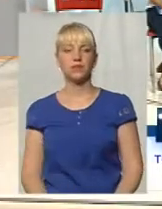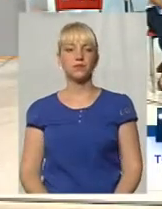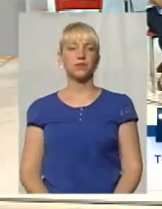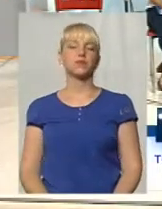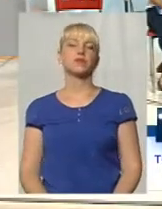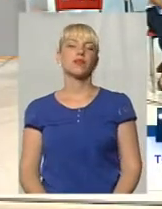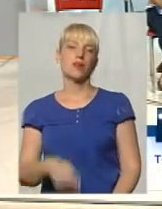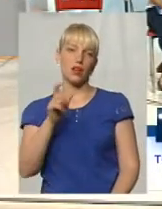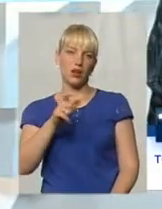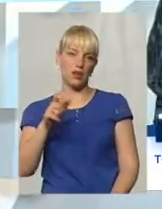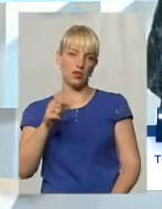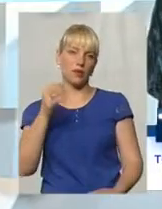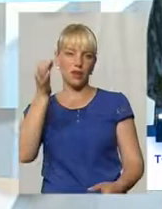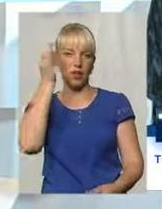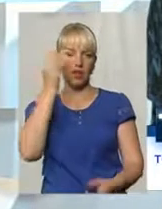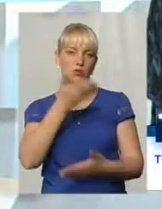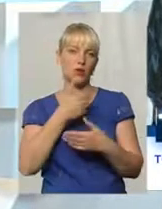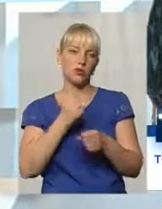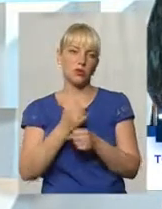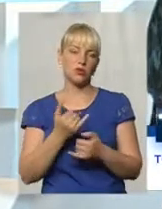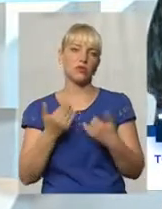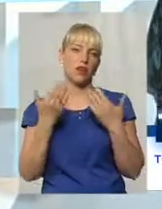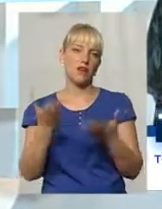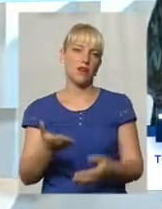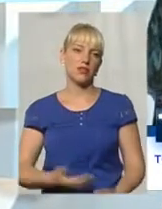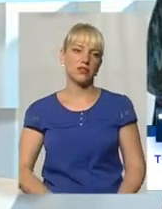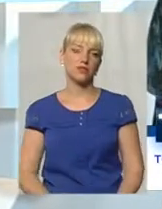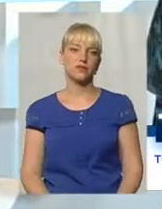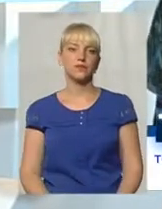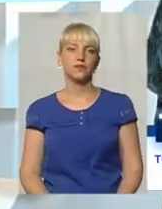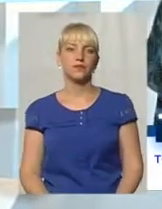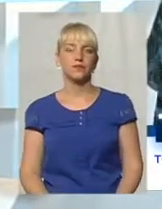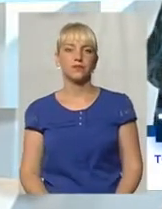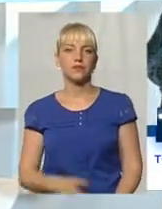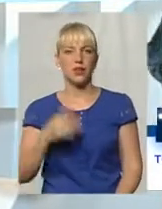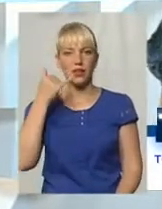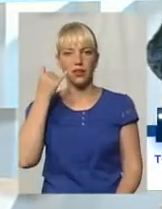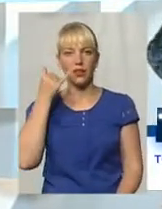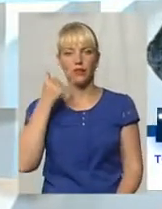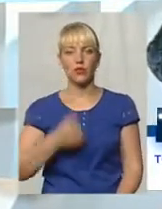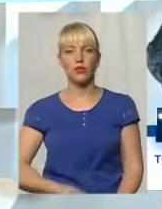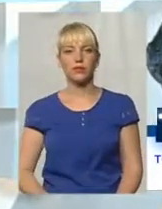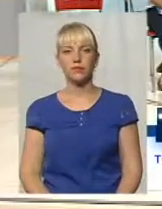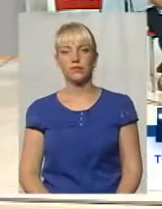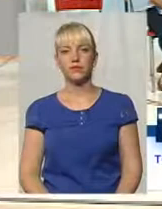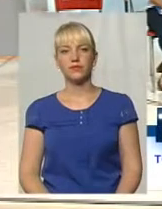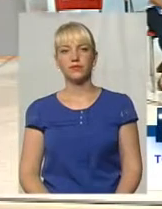Для дачам, нагадую, працюємо для вас, залишається не так багато часу, слухаємо додзвонювача, телефон на екрані, говоріть, будь ласка.